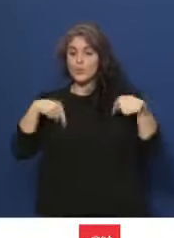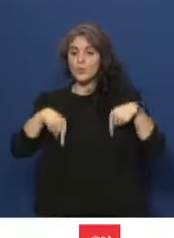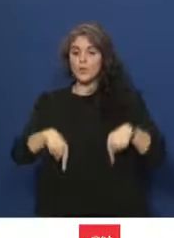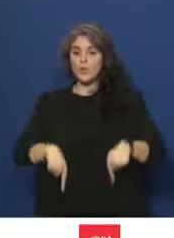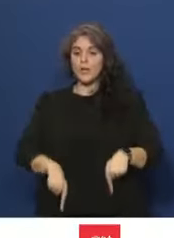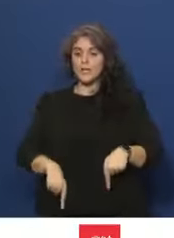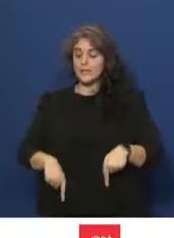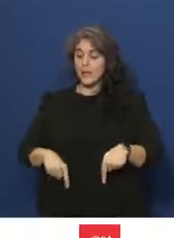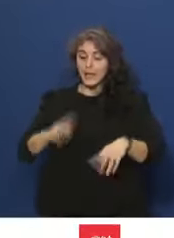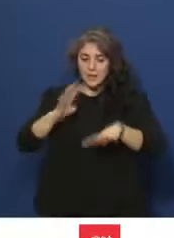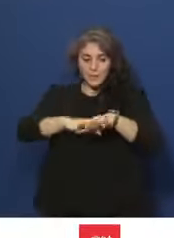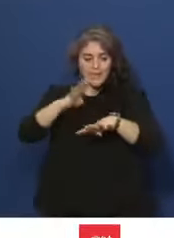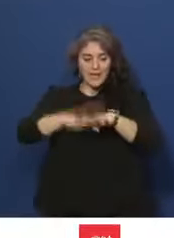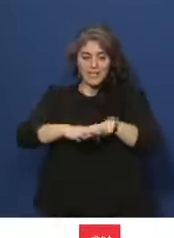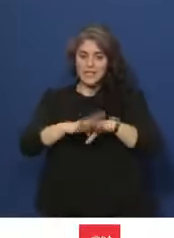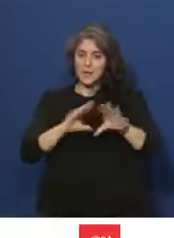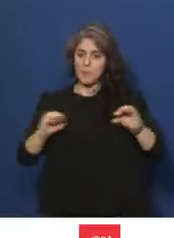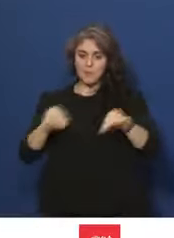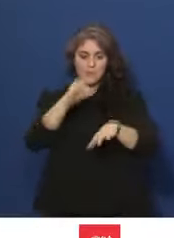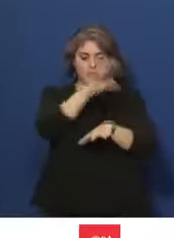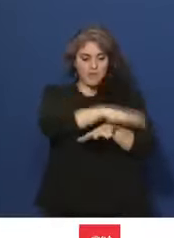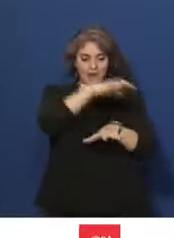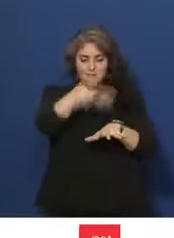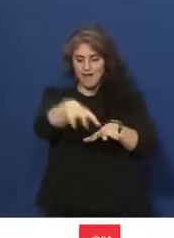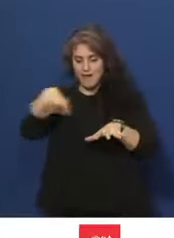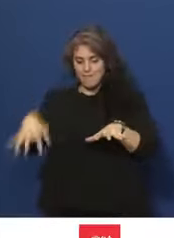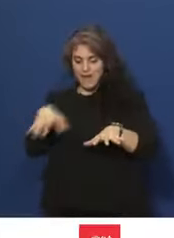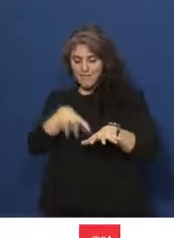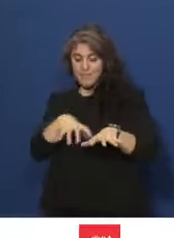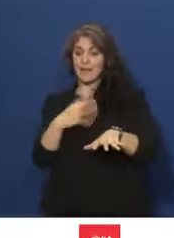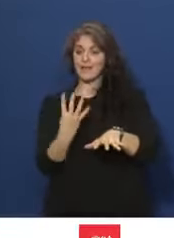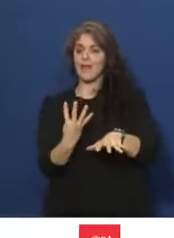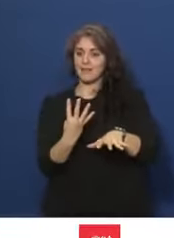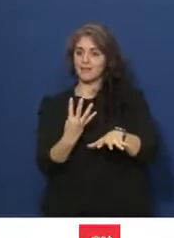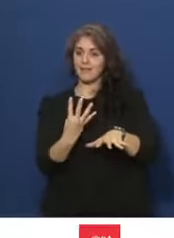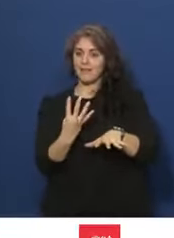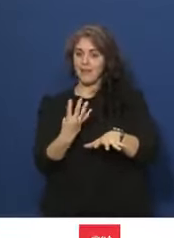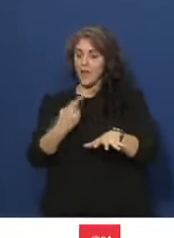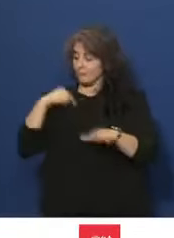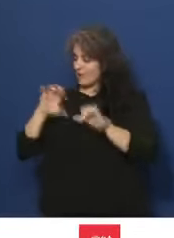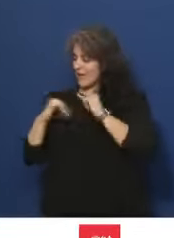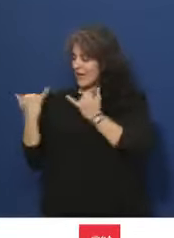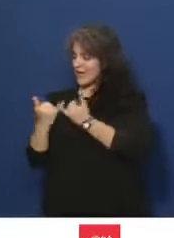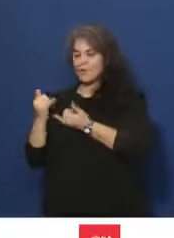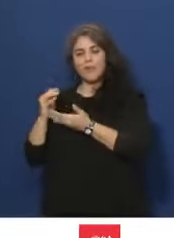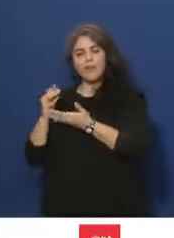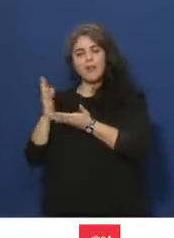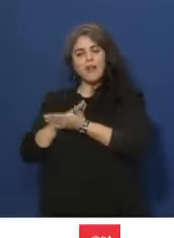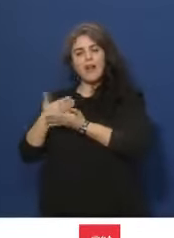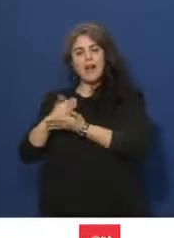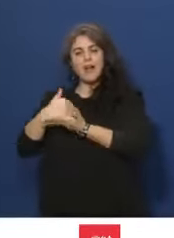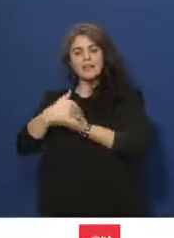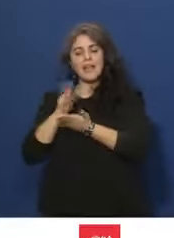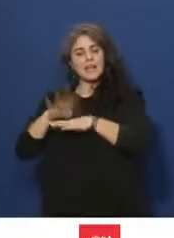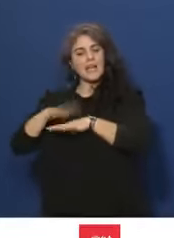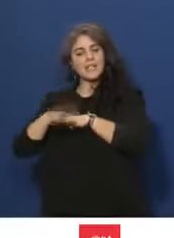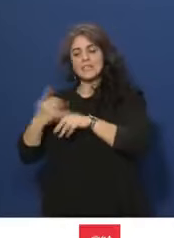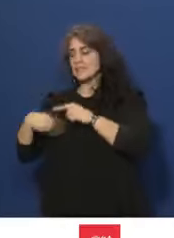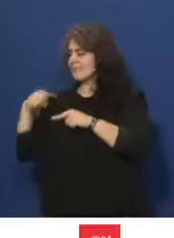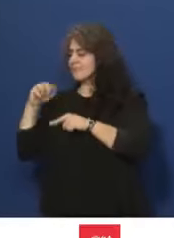de quatre de nos quartiers populaires, je reviendrai sur la réunion interquartier qui s'est tenue lundi 31 janvier dernier.